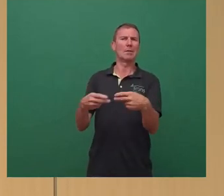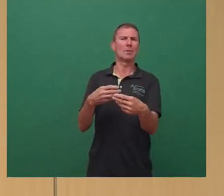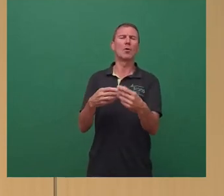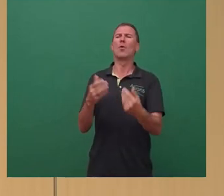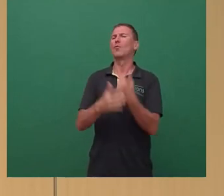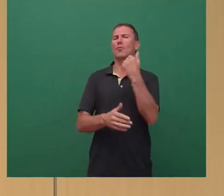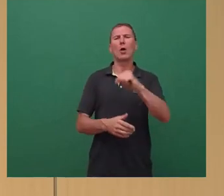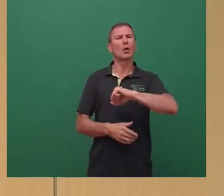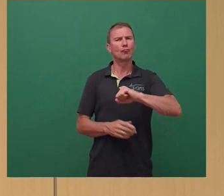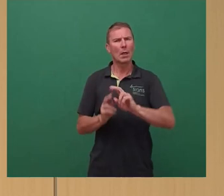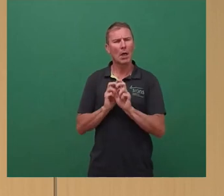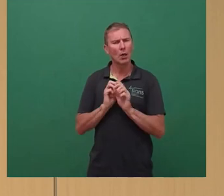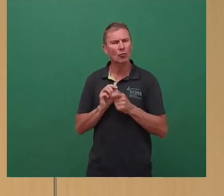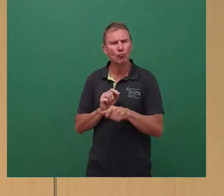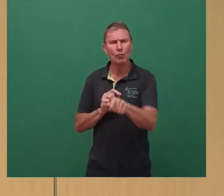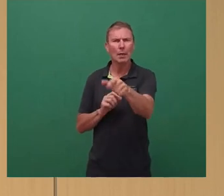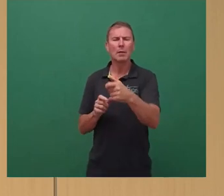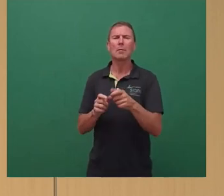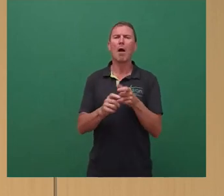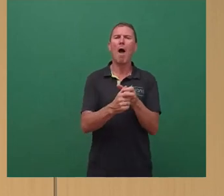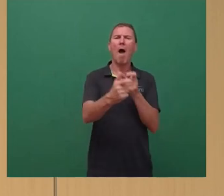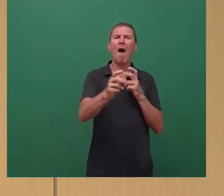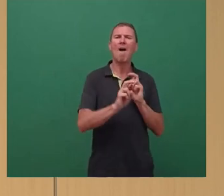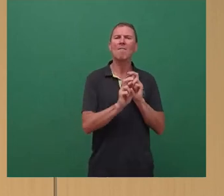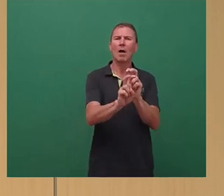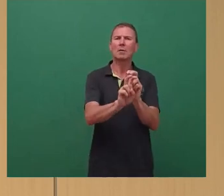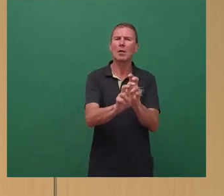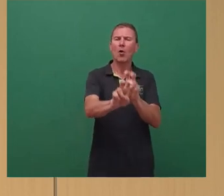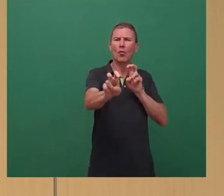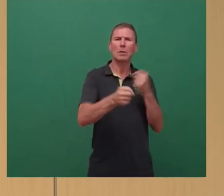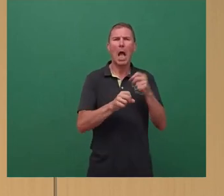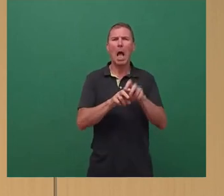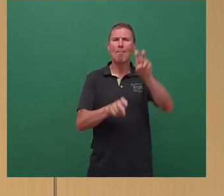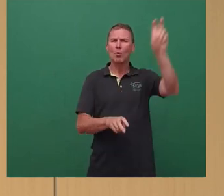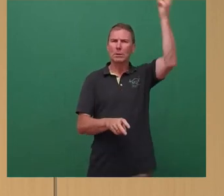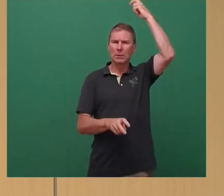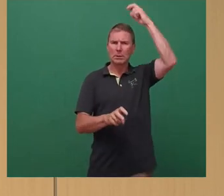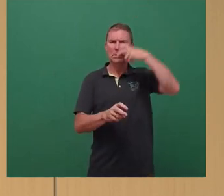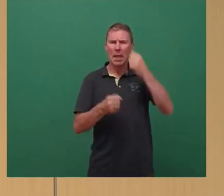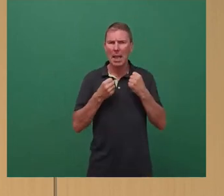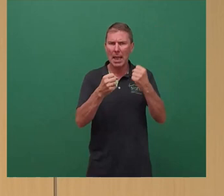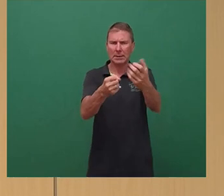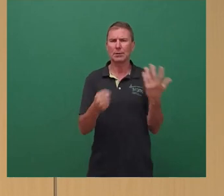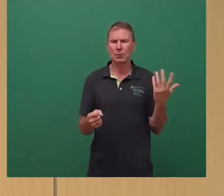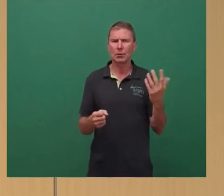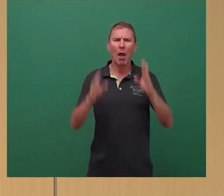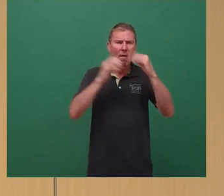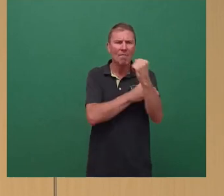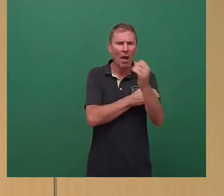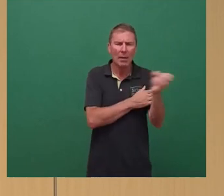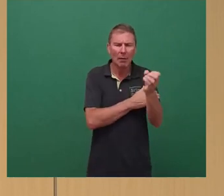schnellere Strecken, in größere Fahrzeuge, in die Elektrifizierung der Busse, in Fachkräfte, die Händeringen gesucht werden.